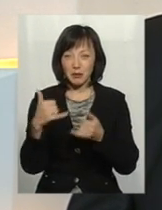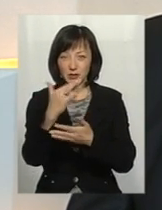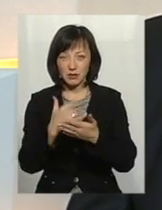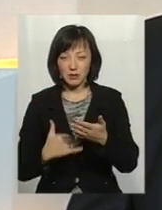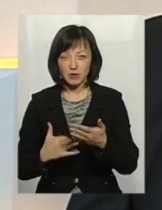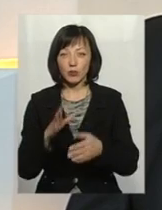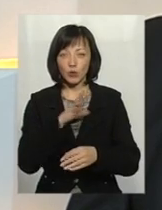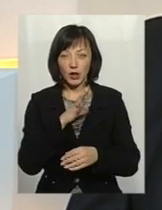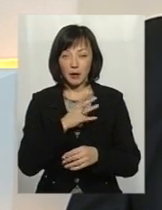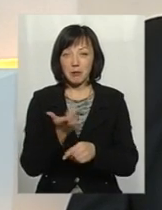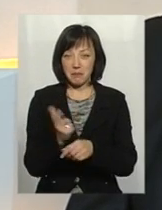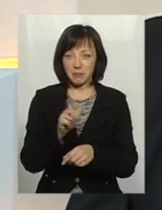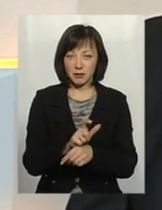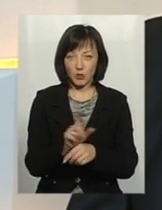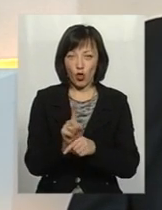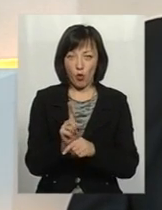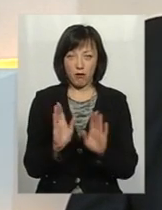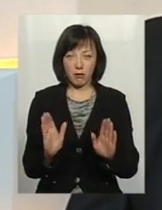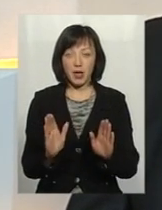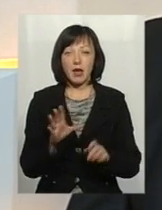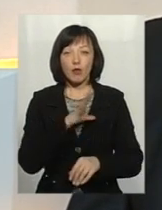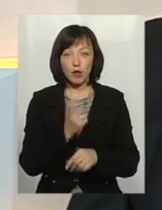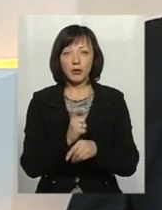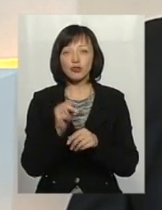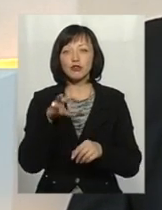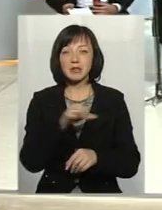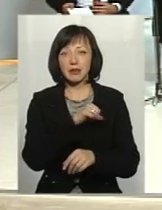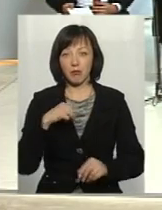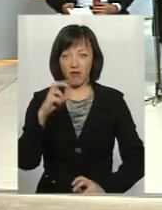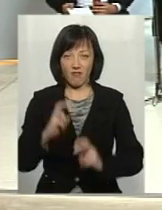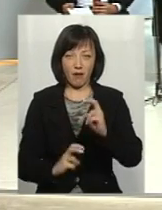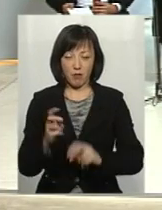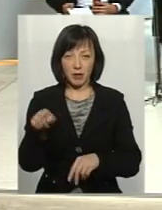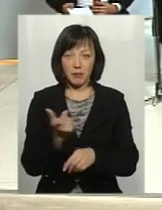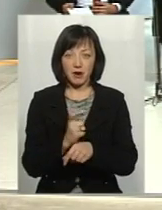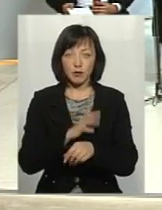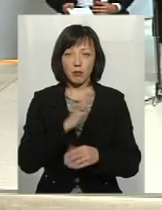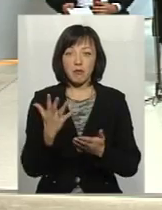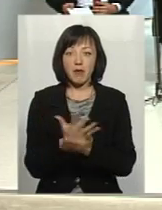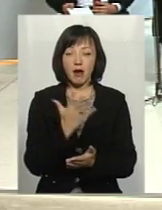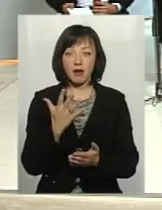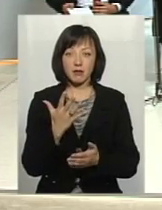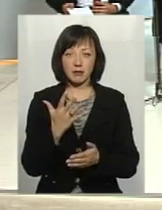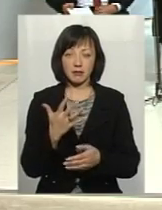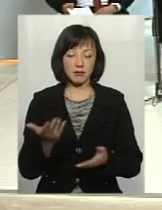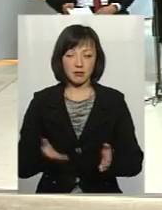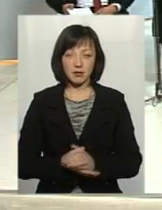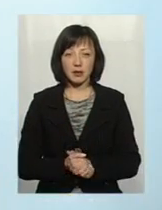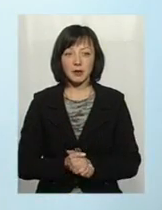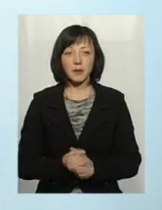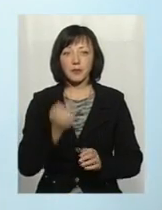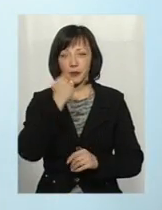по фосфатах було. І при чому більш значні перевищення, ніж сама фабрика. Там перевищення було о 5, о 20 разів. Дякую за